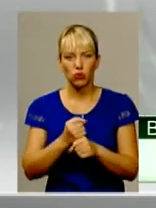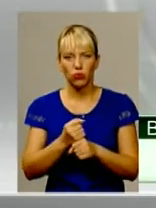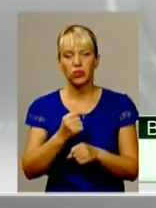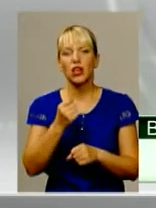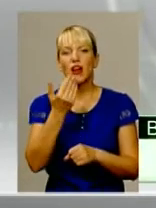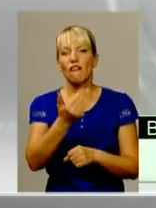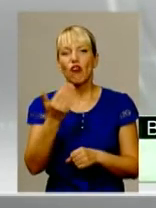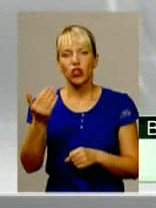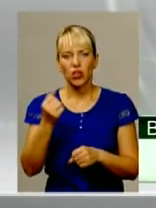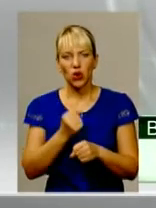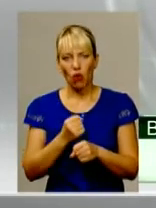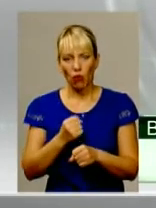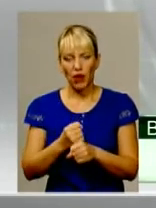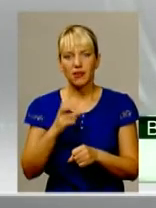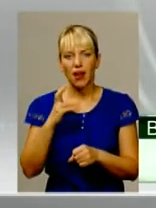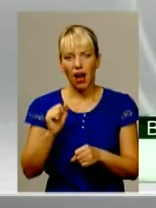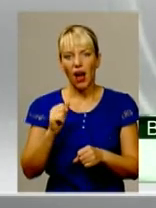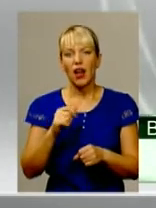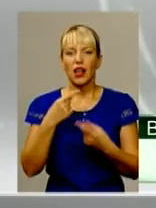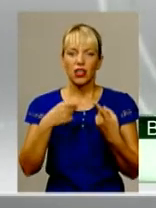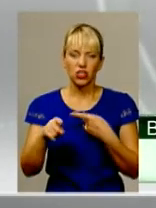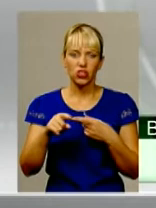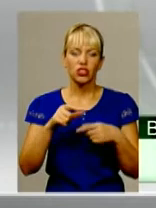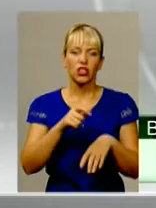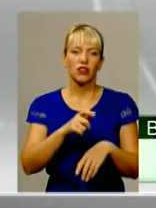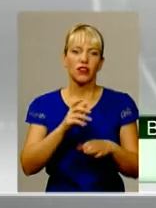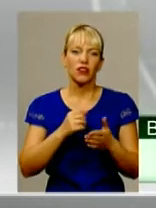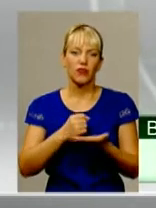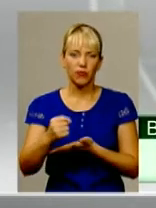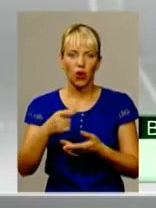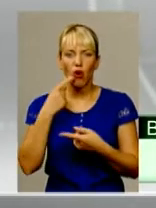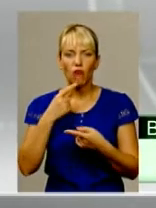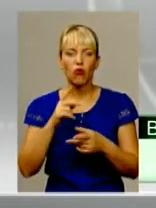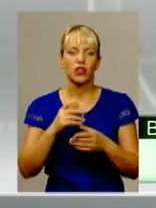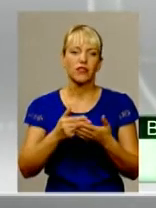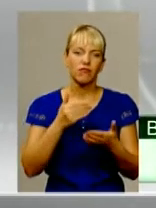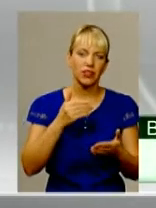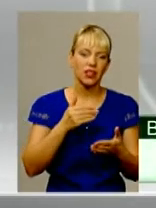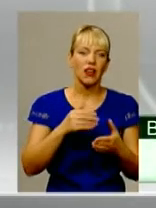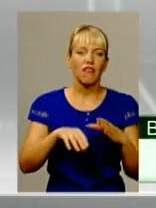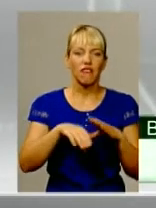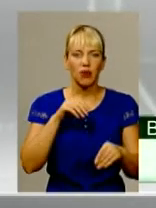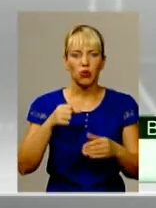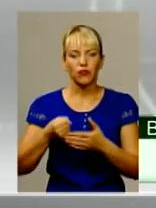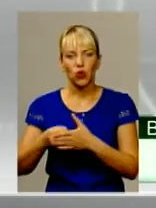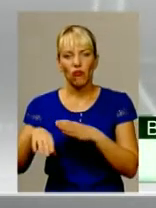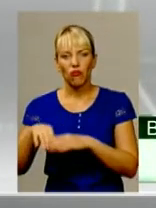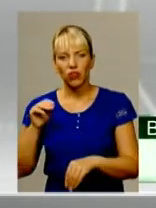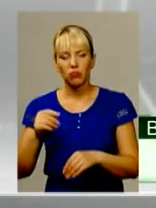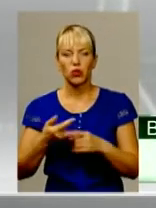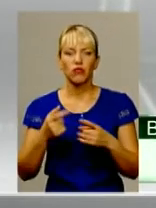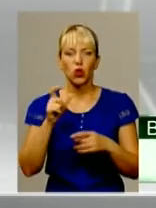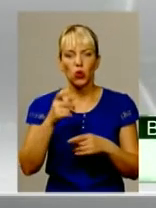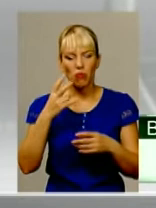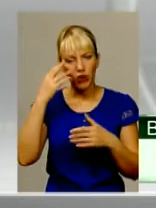І просто говорять від виборів до виборів. Я думаю, люди мають це розуміти, це по-перше. А по-друге, є ж округи, в яких вже